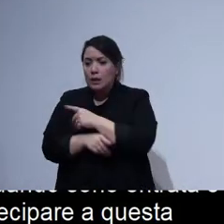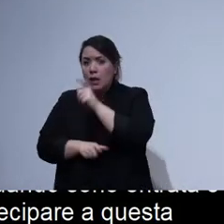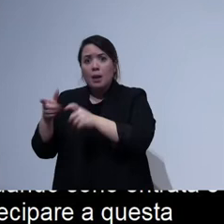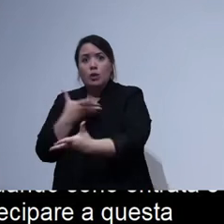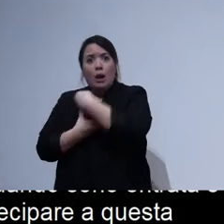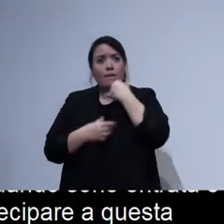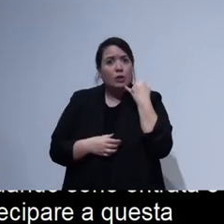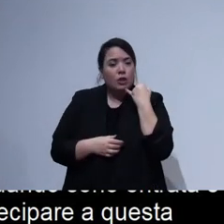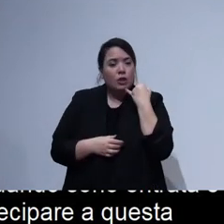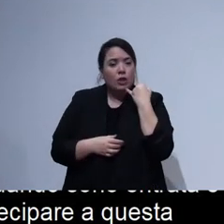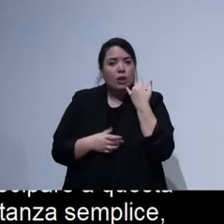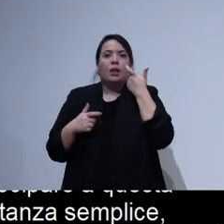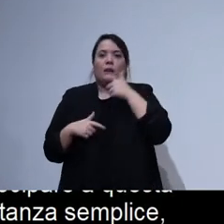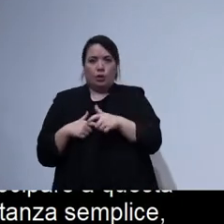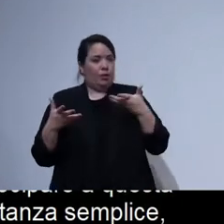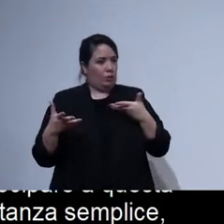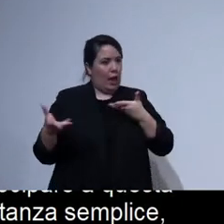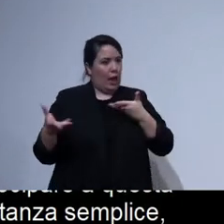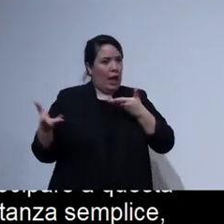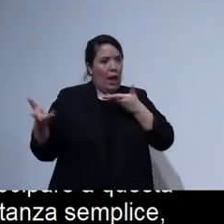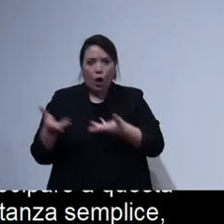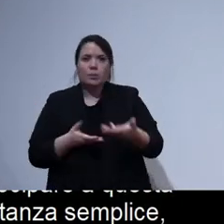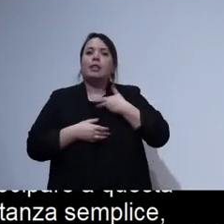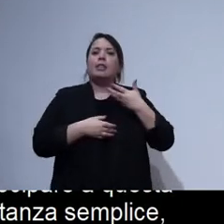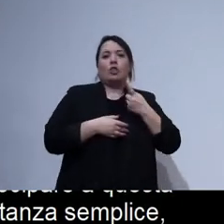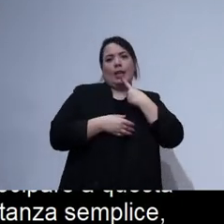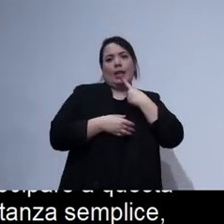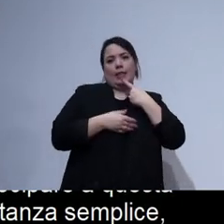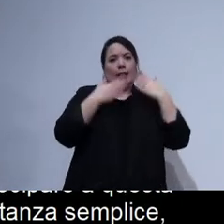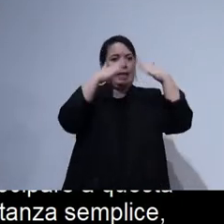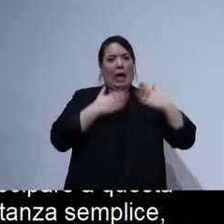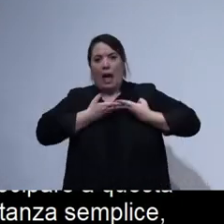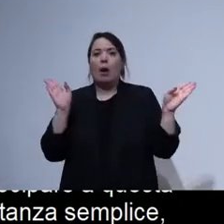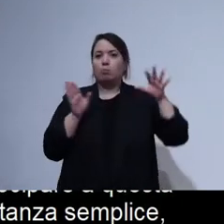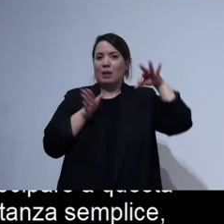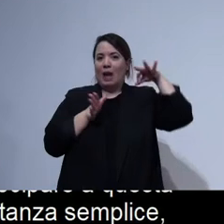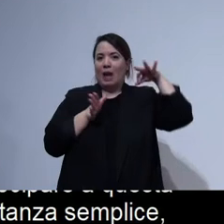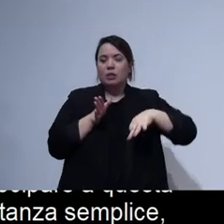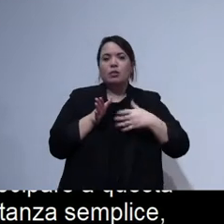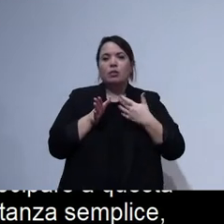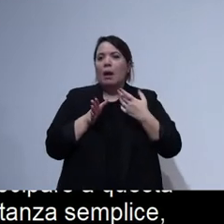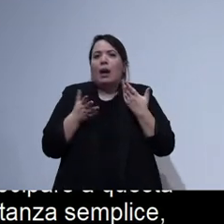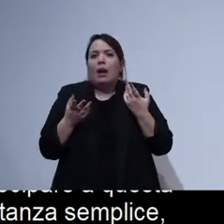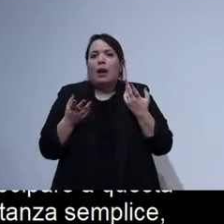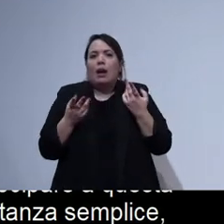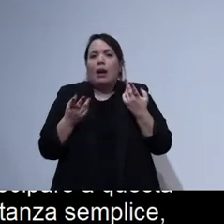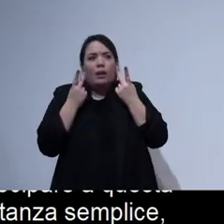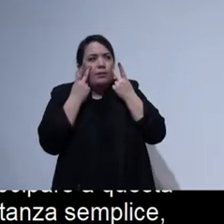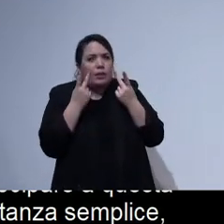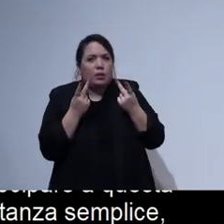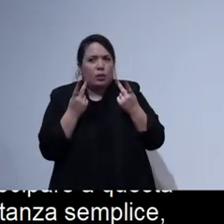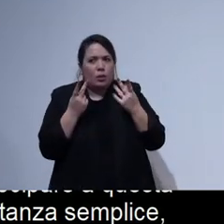comunità di host e di ospiti il proprio punto di forza, non poteva non accoggersi che qualche